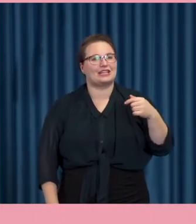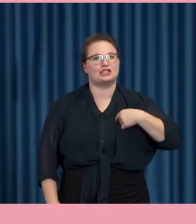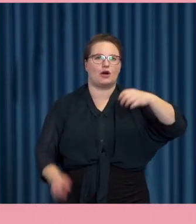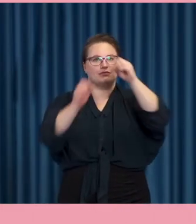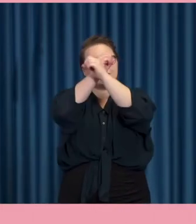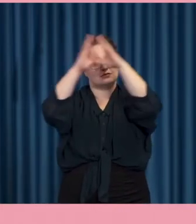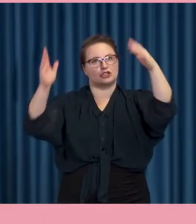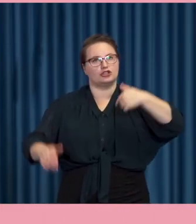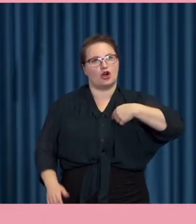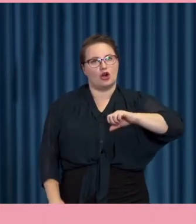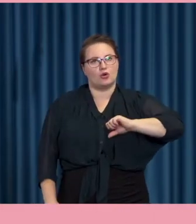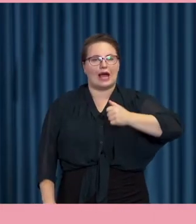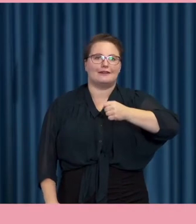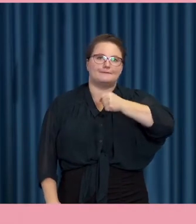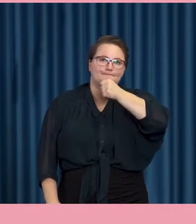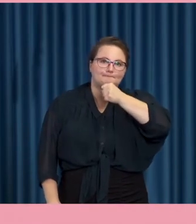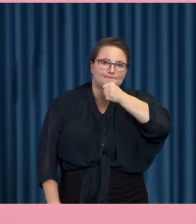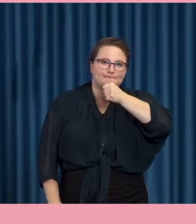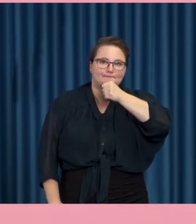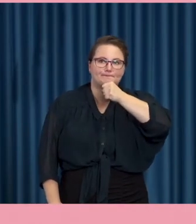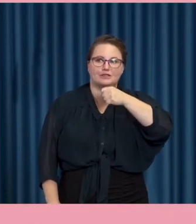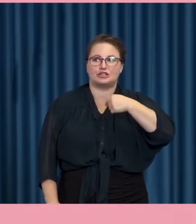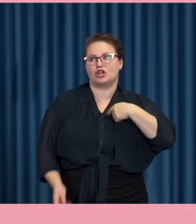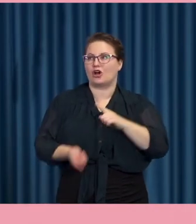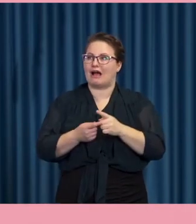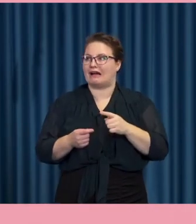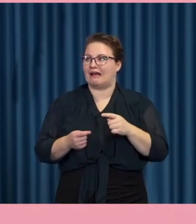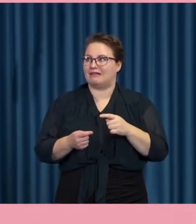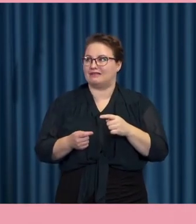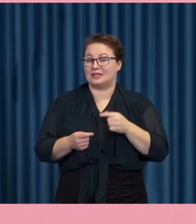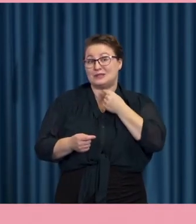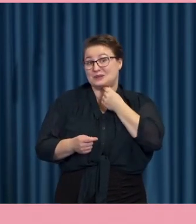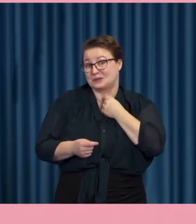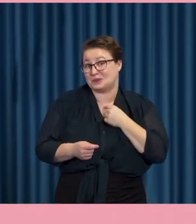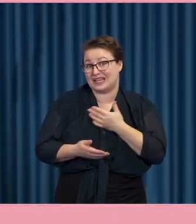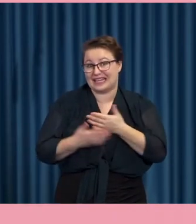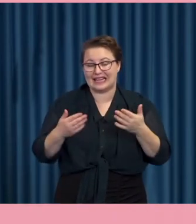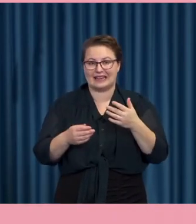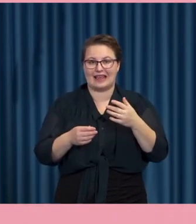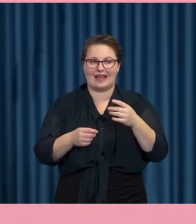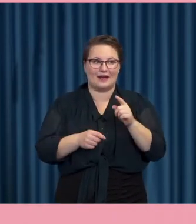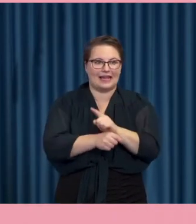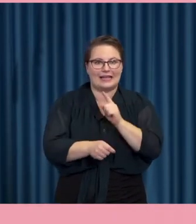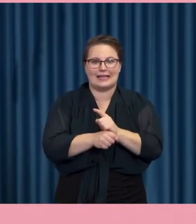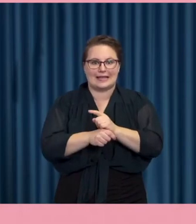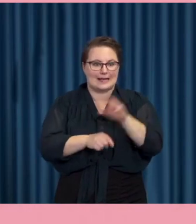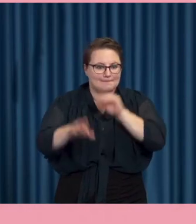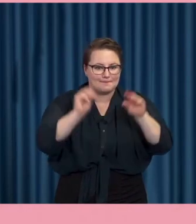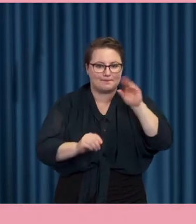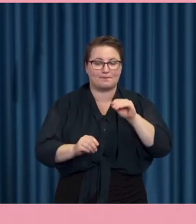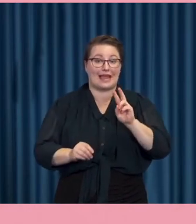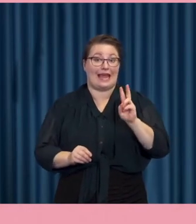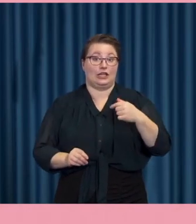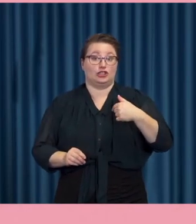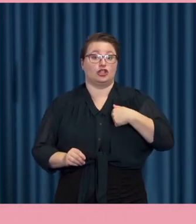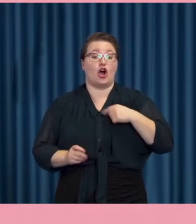blir äldre och kanske inte lika sugen inte vet jag på att hålla på att uppfinna eller när jag inte pratar med